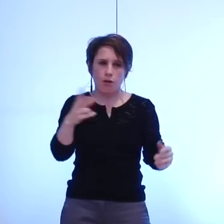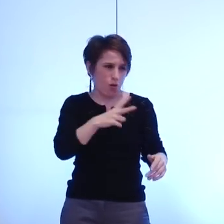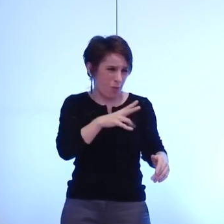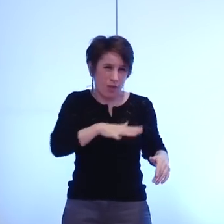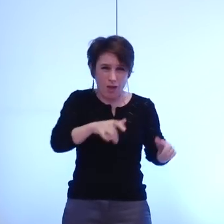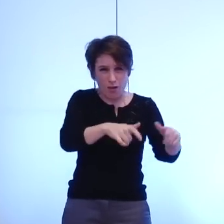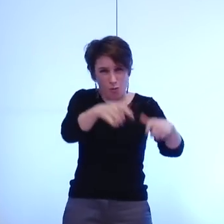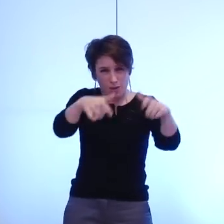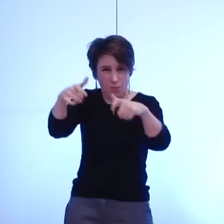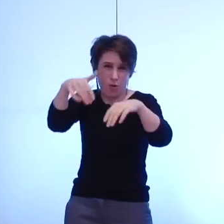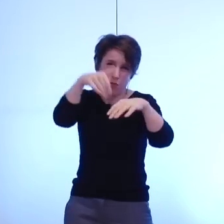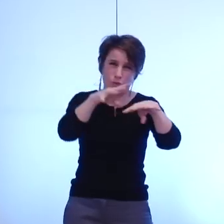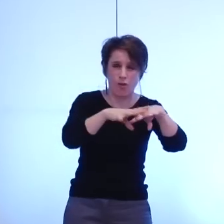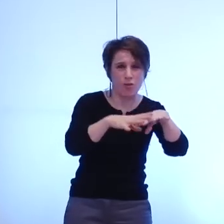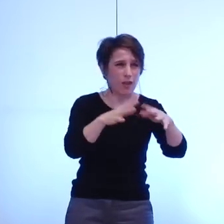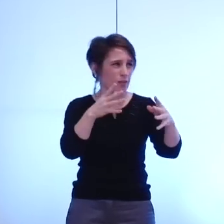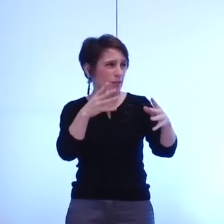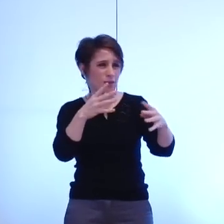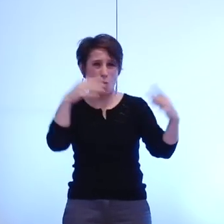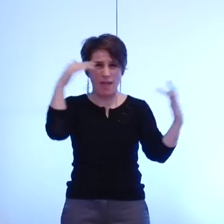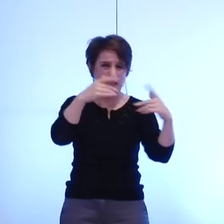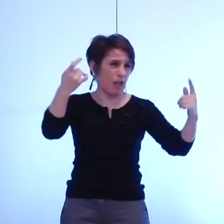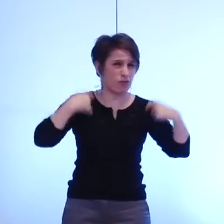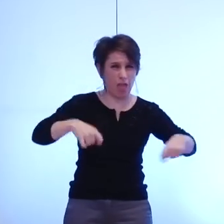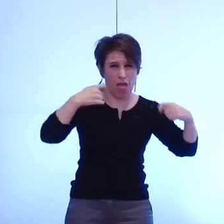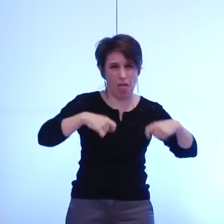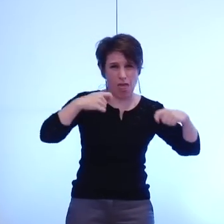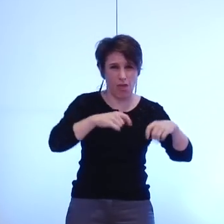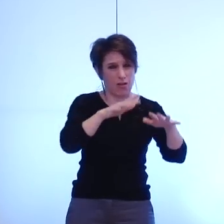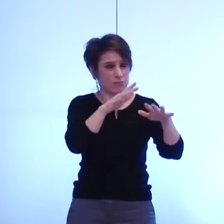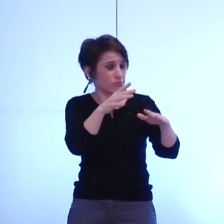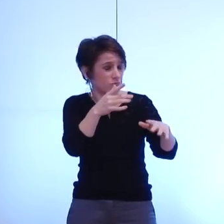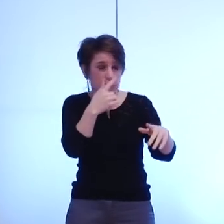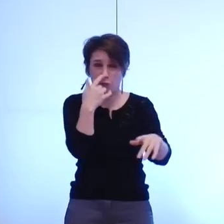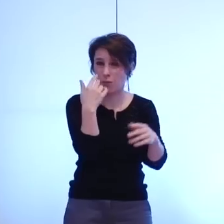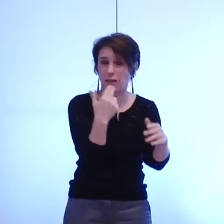majeures qui sont dans l'urbain mais qui sont aussi dans le rural